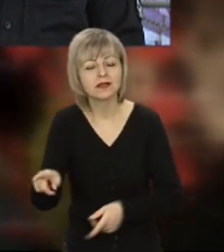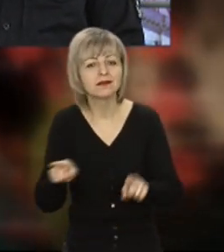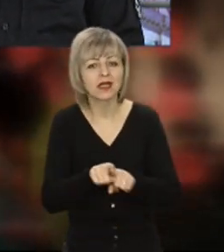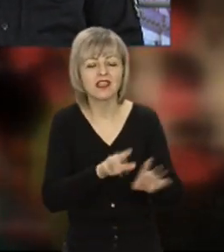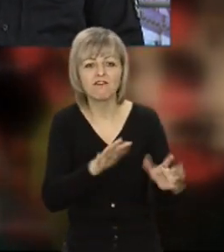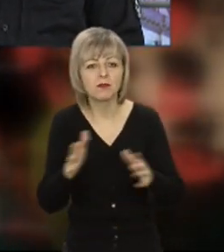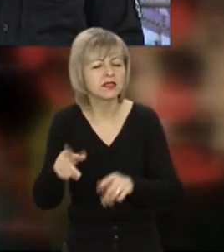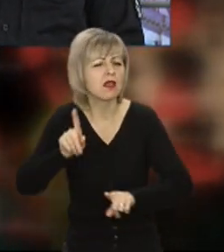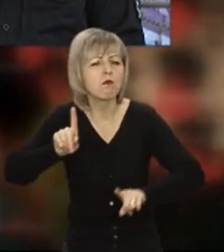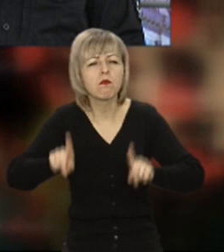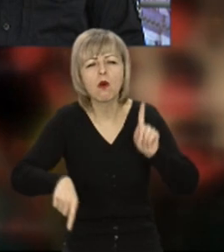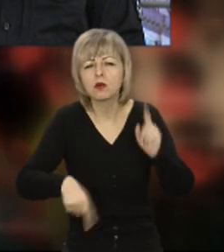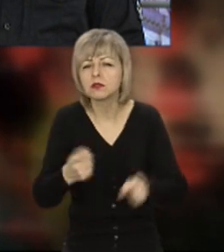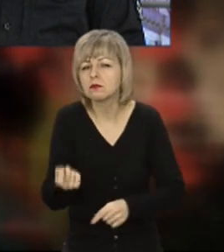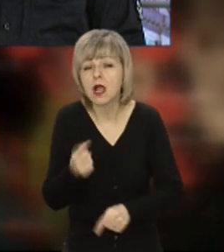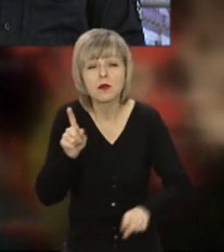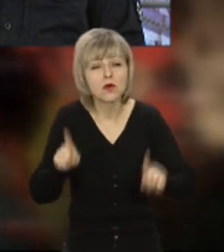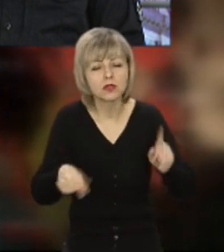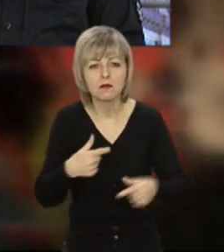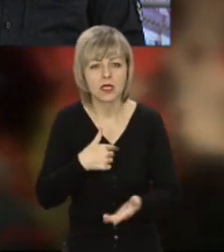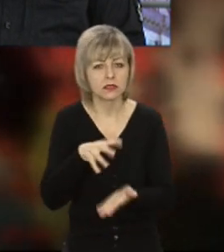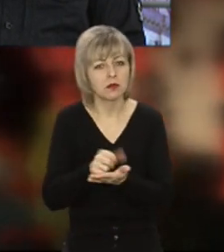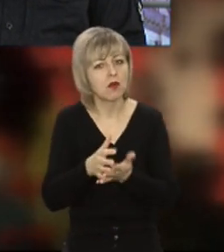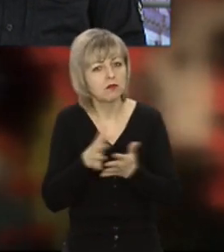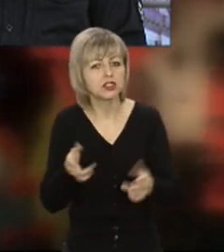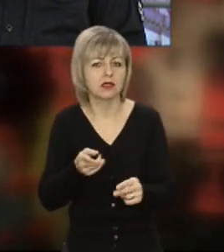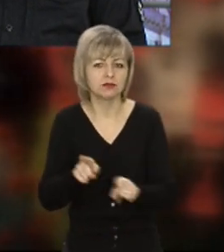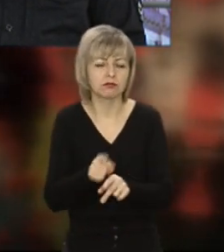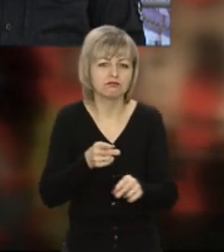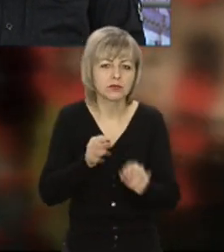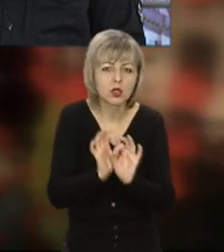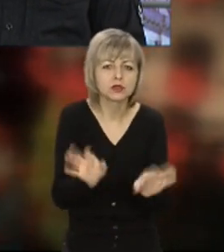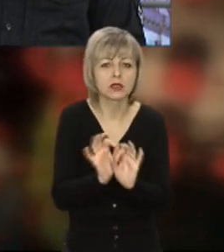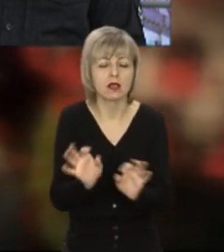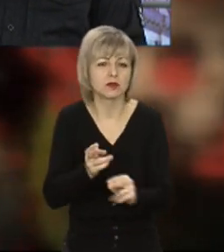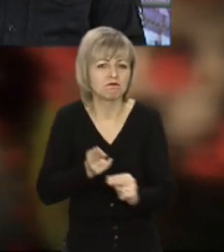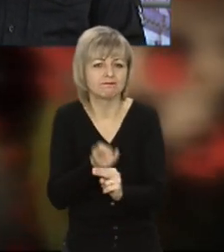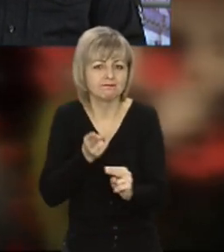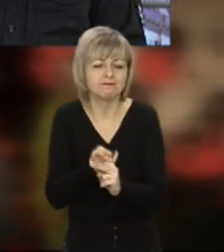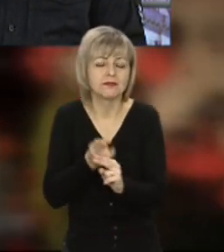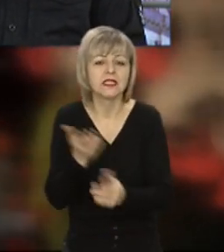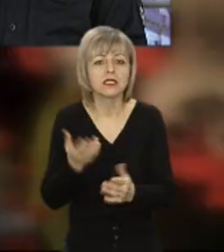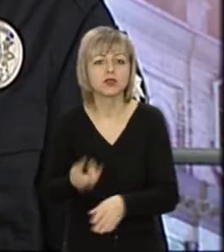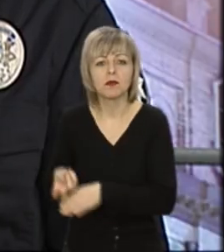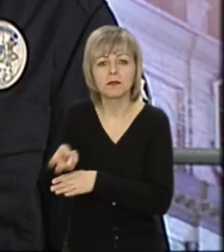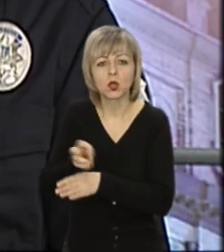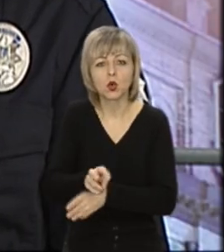випадки поодинокі, дуже поодинокі, тому що все-таки ми займаємося більше профілактичною роботою. І якщо навіть приходячи на